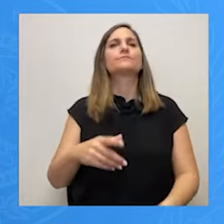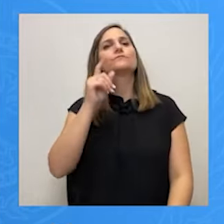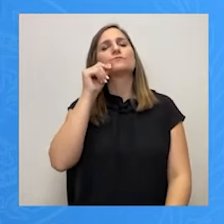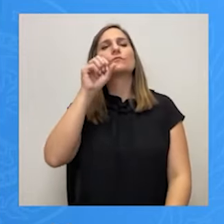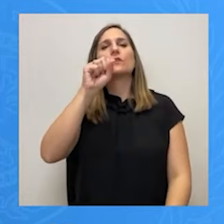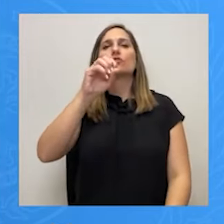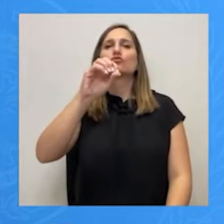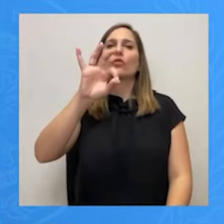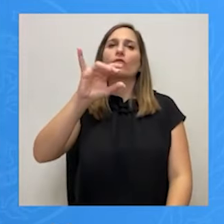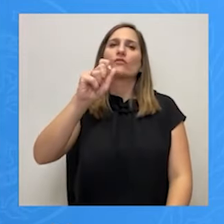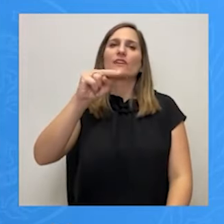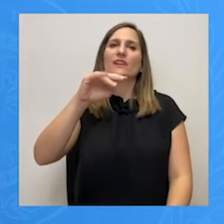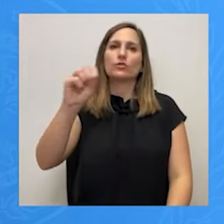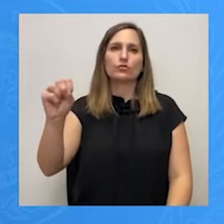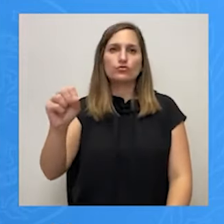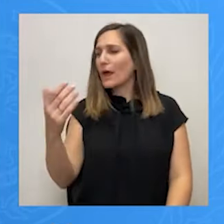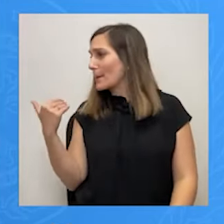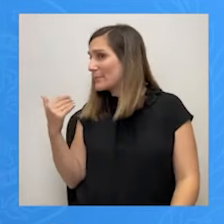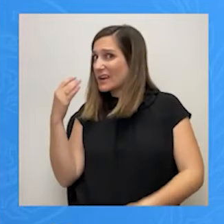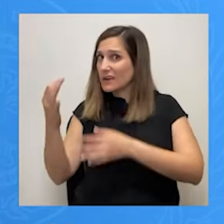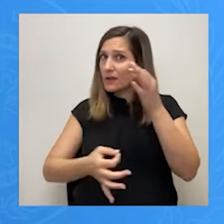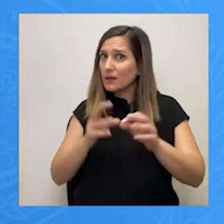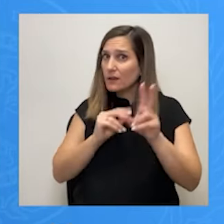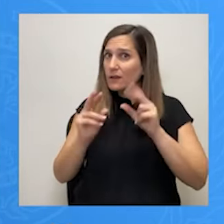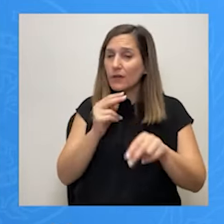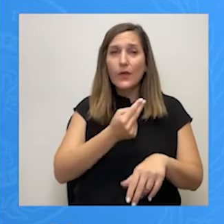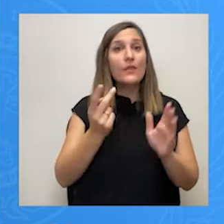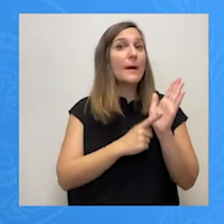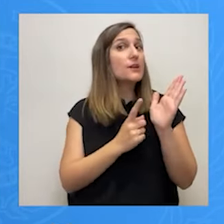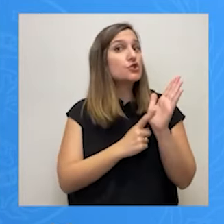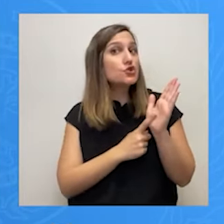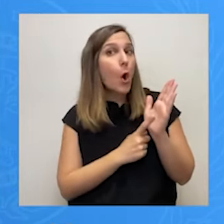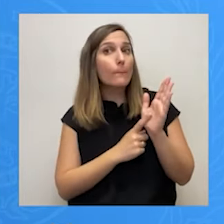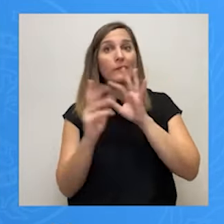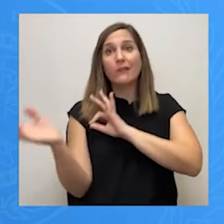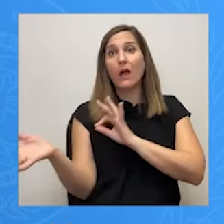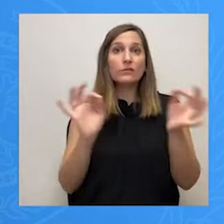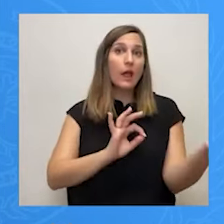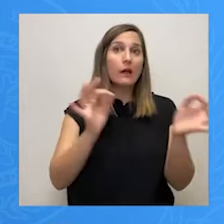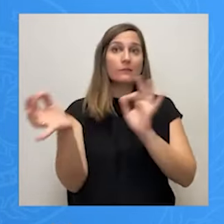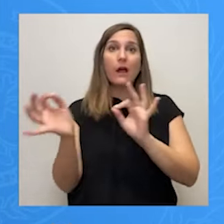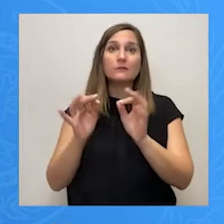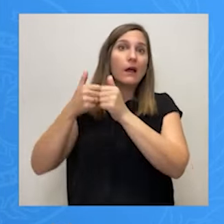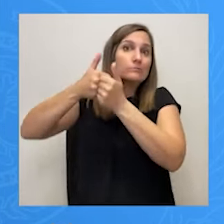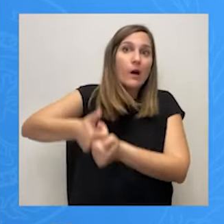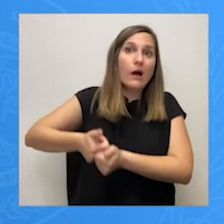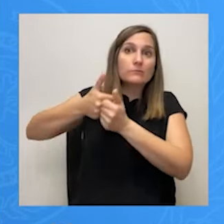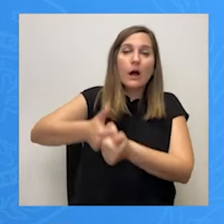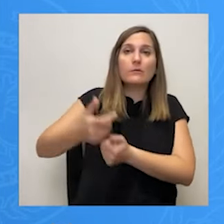Επειδή πριν μιλάγαμε για τους νόμους που μας υποχρεώνουν να κάνουμε εκείνο και το άλλο Ποιος νόμος